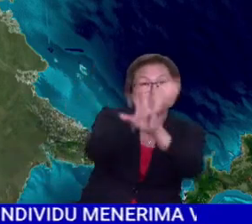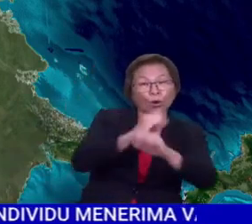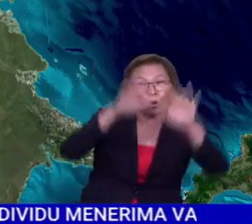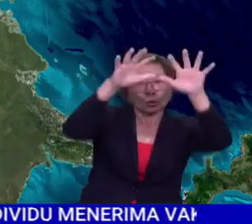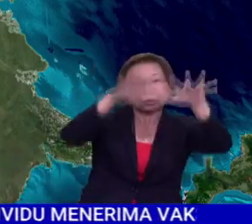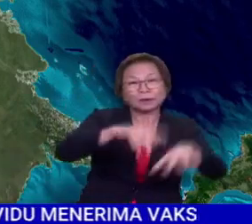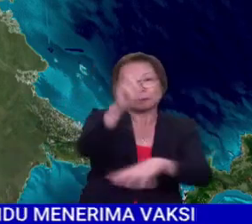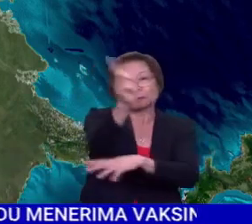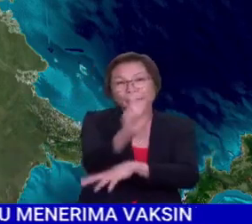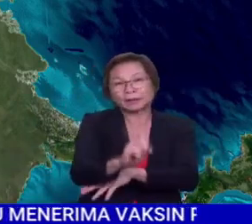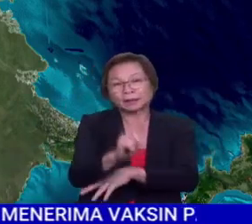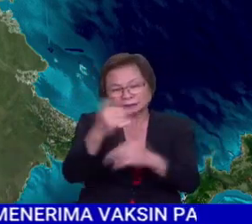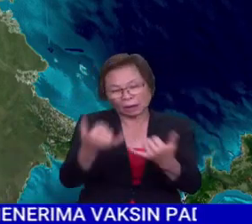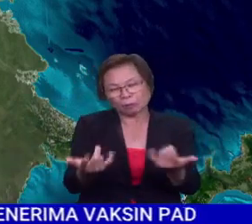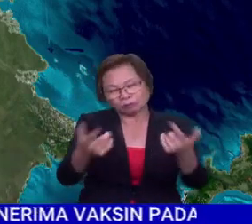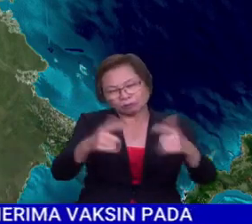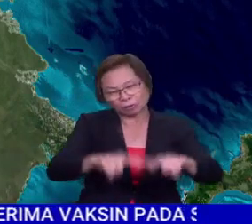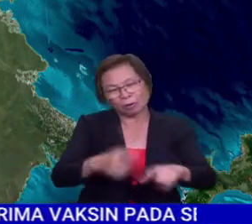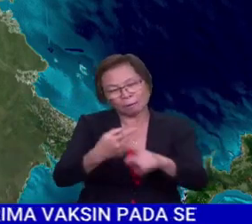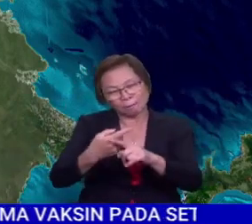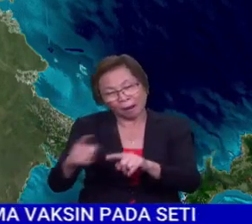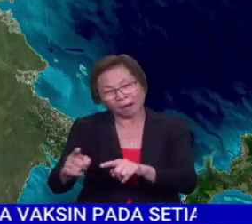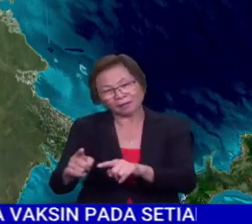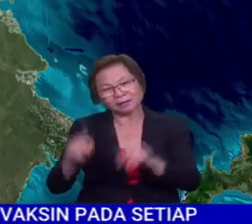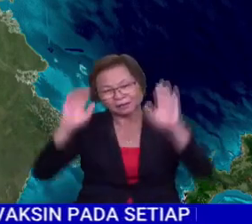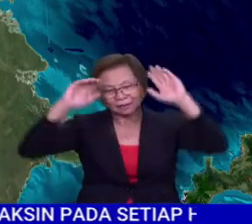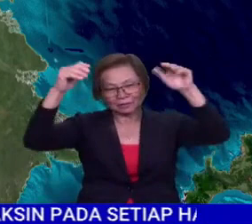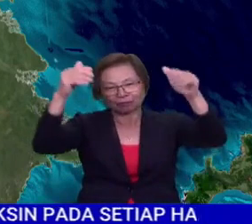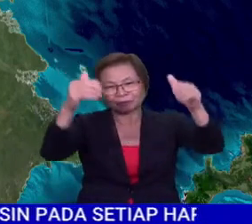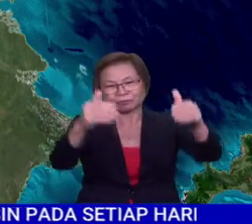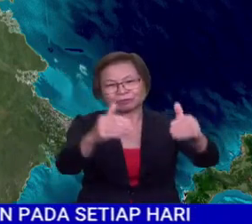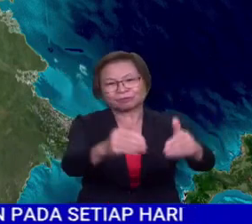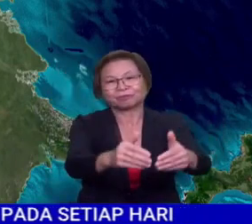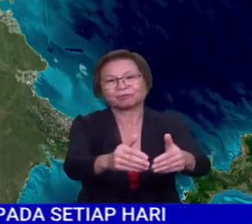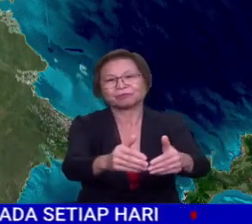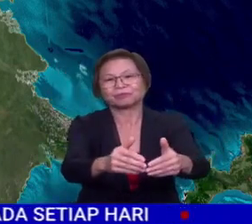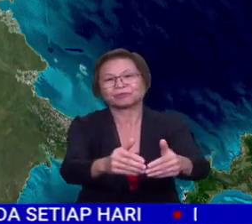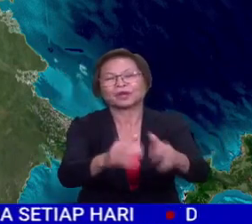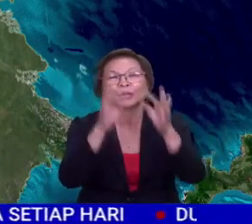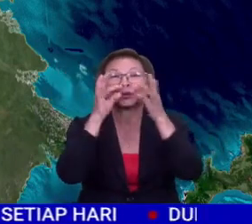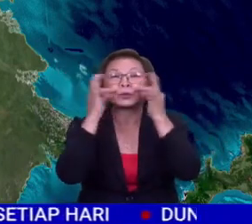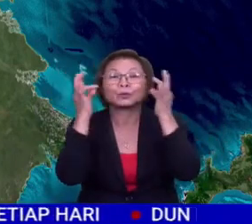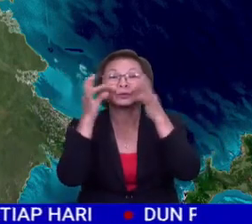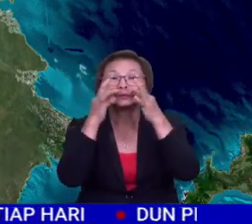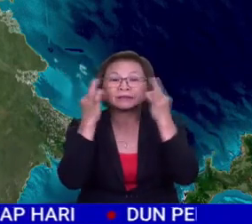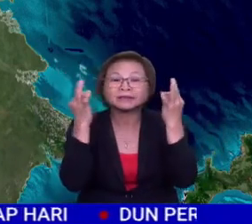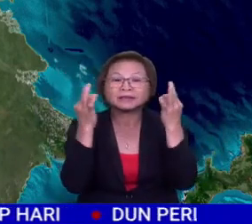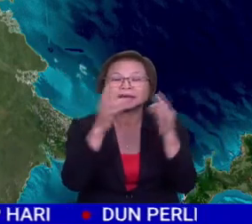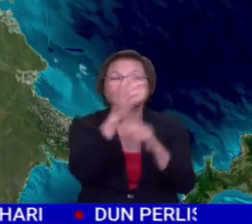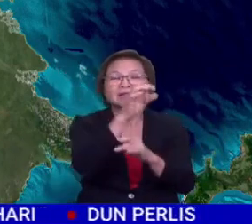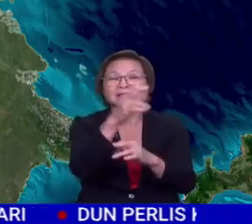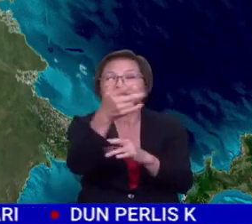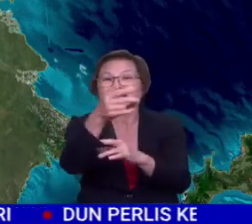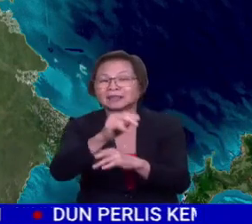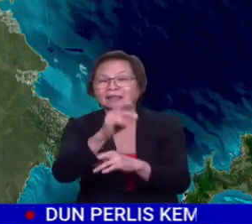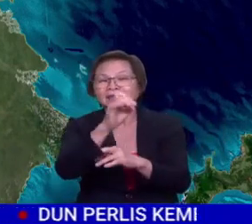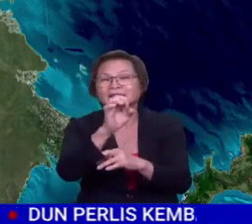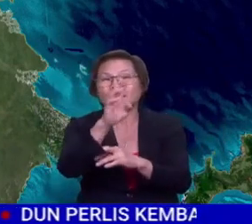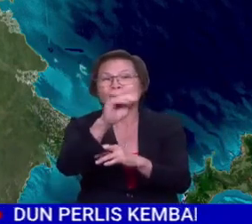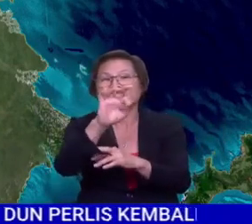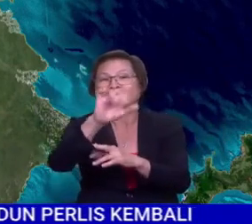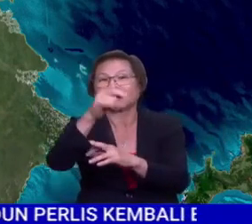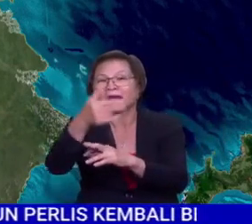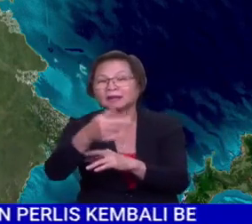besar terlibat petir juga sedang berlaku namun ianya lebih tertumpu di bahagian kucing, di bahagian serian, samarahan,